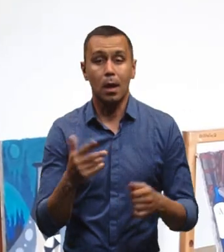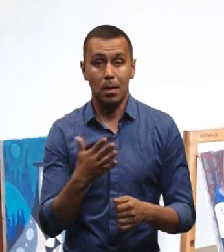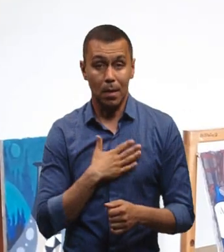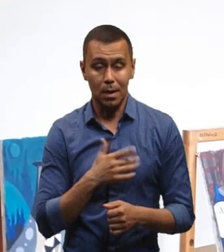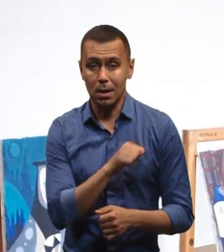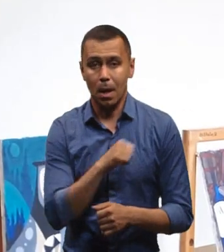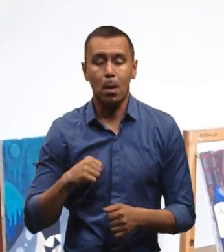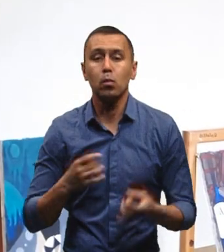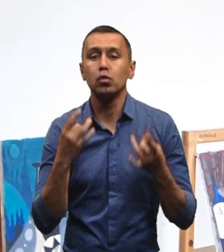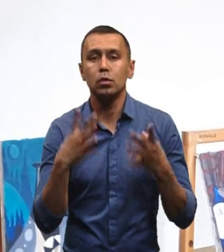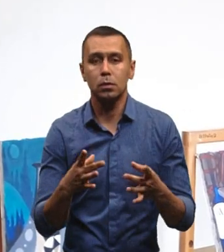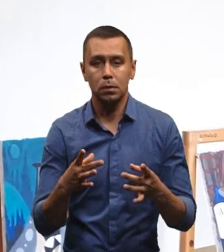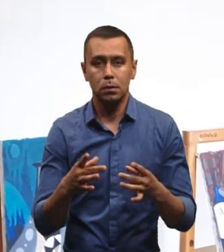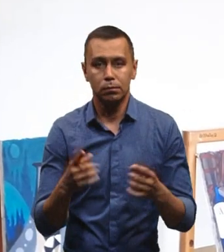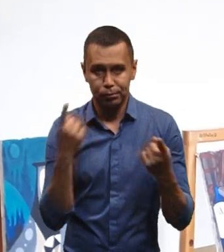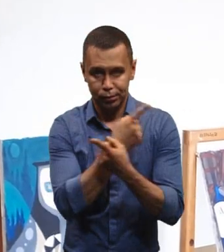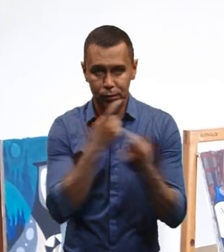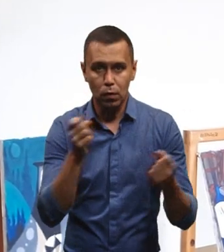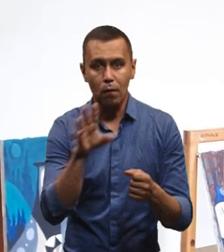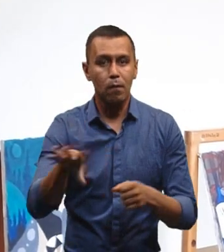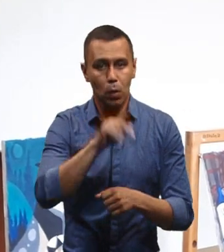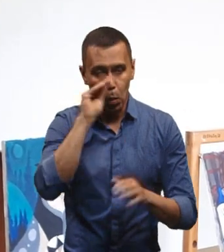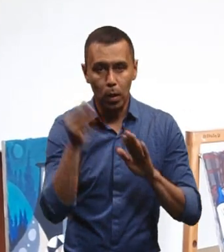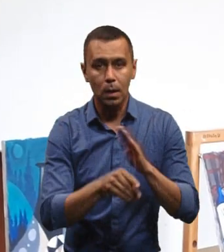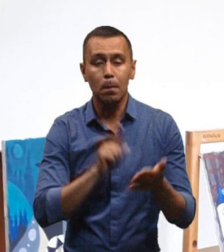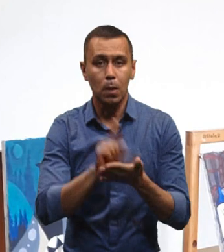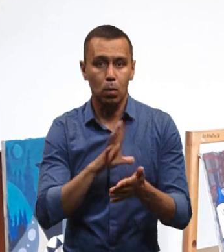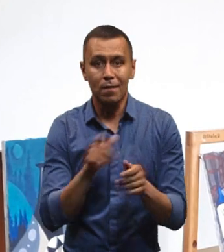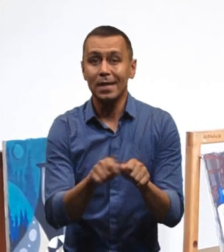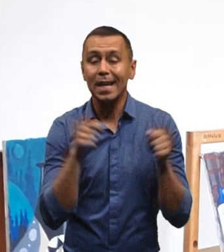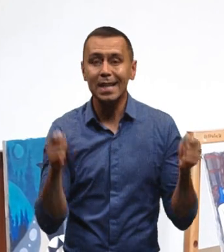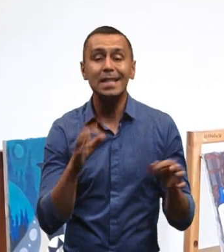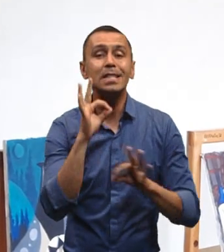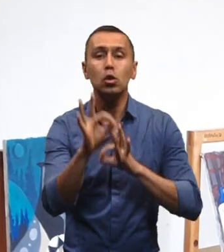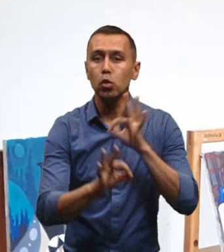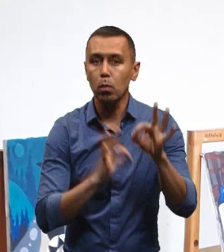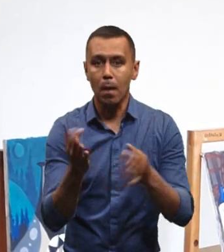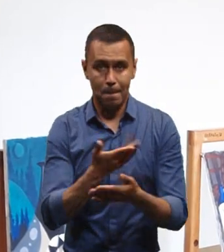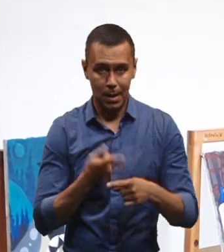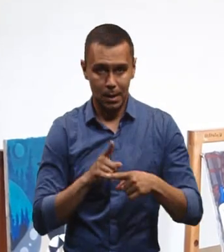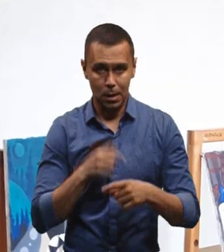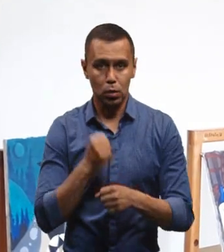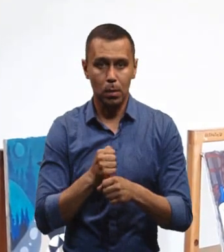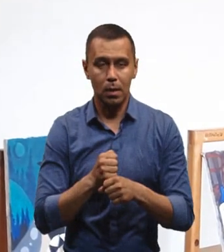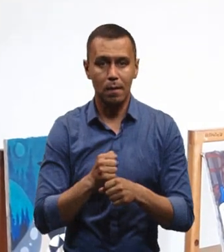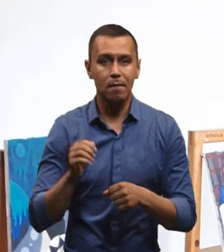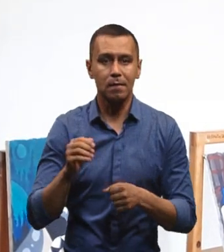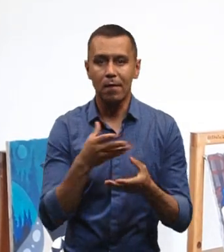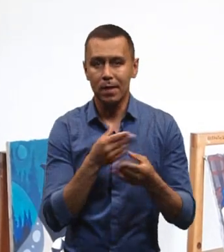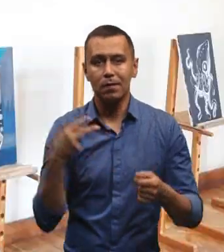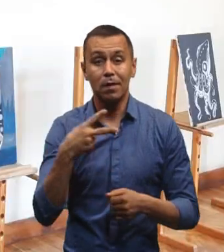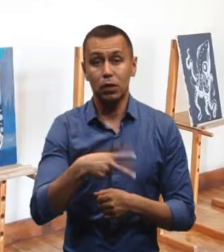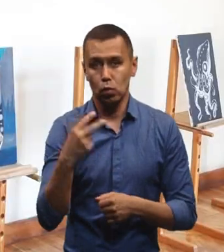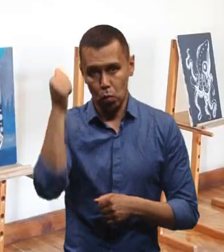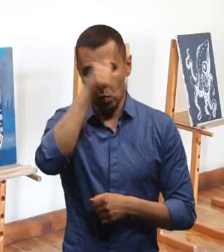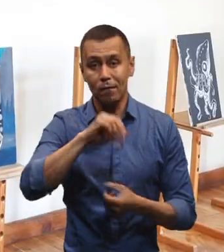найпростіше популістично заявити, що всі укриття мають бути відкриті цілодобово. Ми це зробили весні 2022 року.